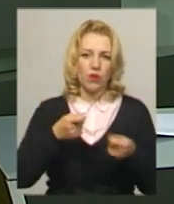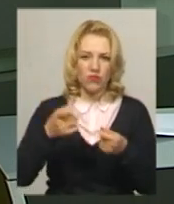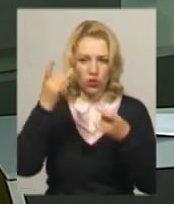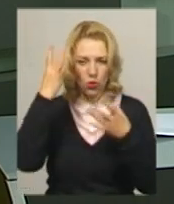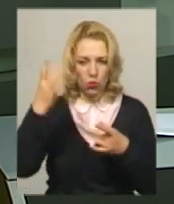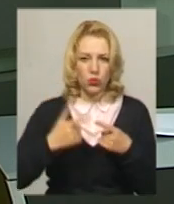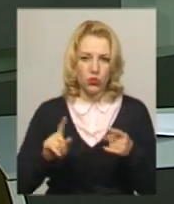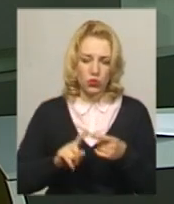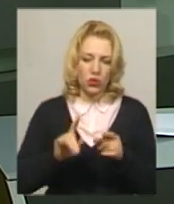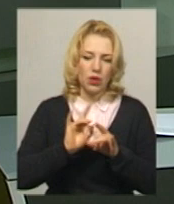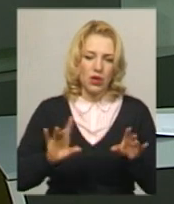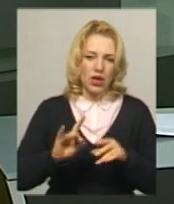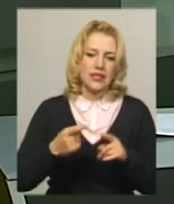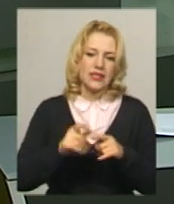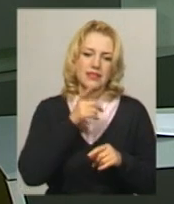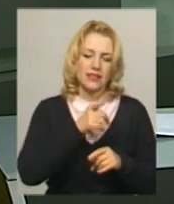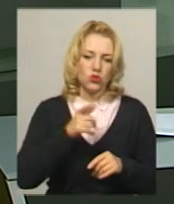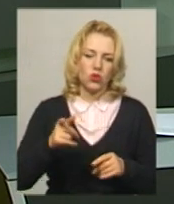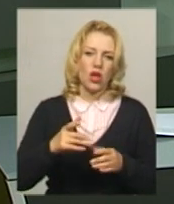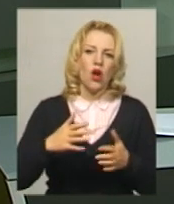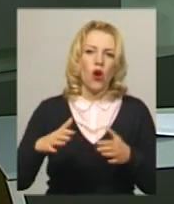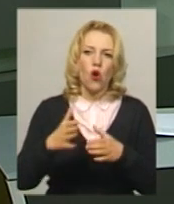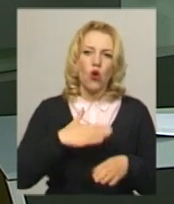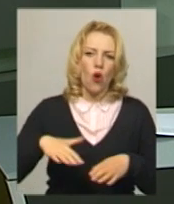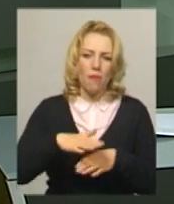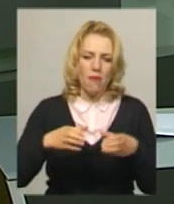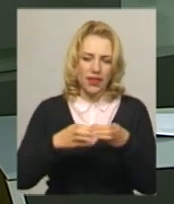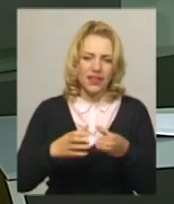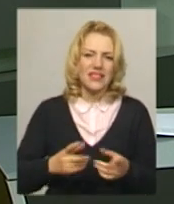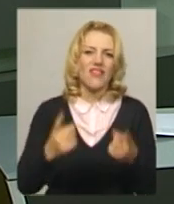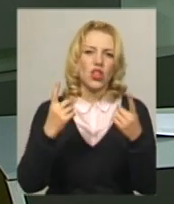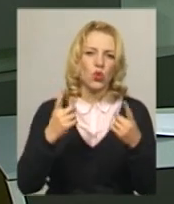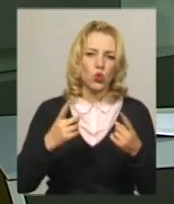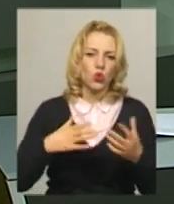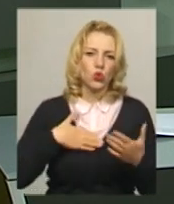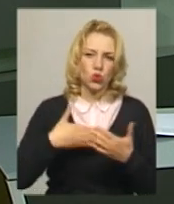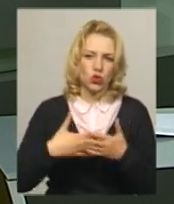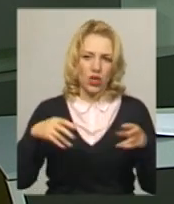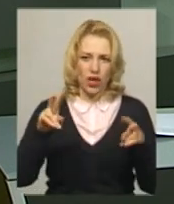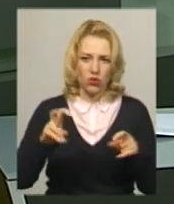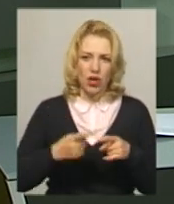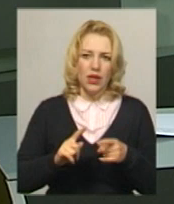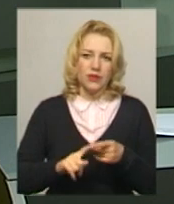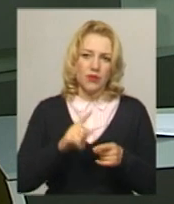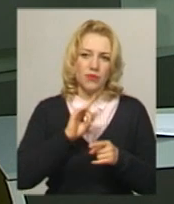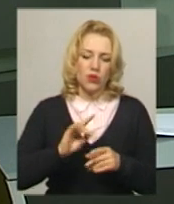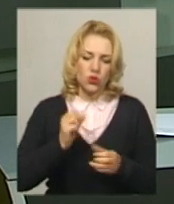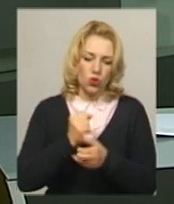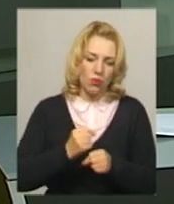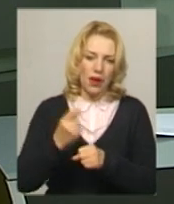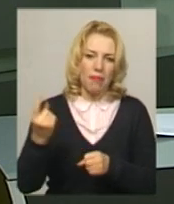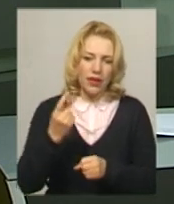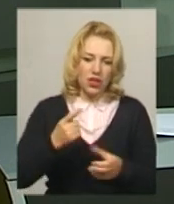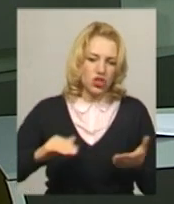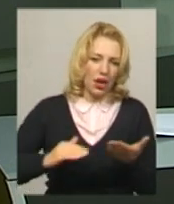сезон назвали громада з великою душею. За її словами, саме люди громади ініціювали розробку перших туристичних маршрутів та розвитку